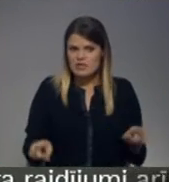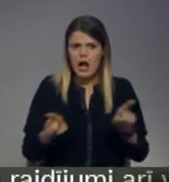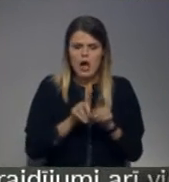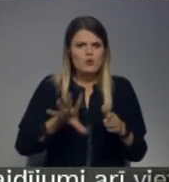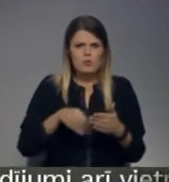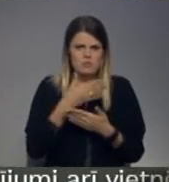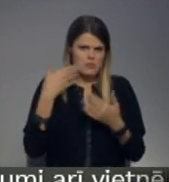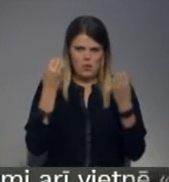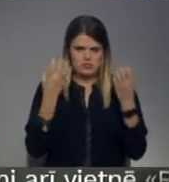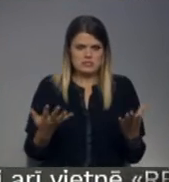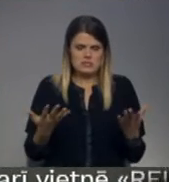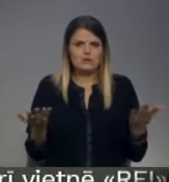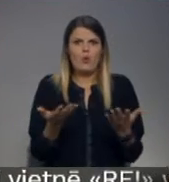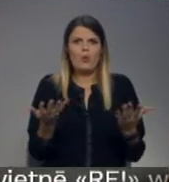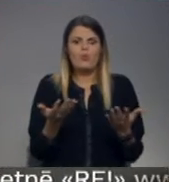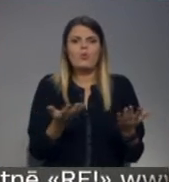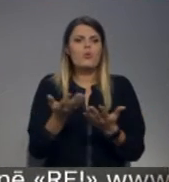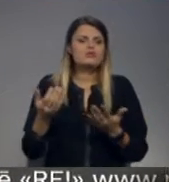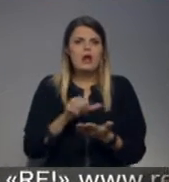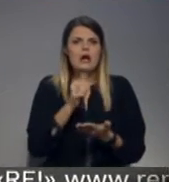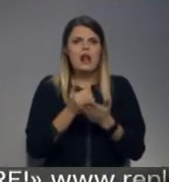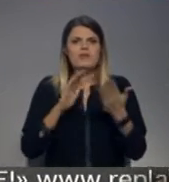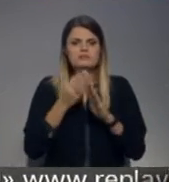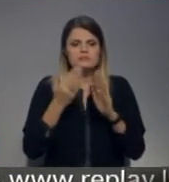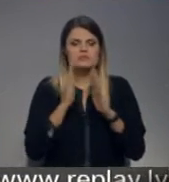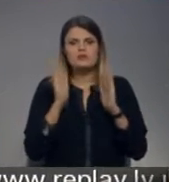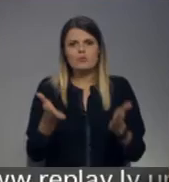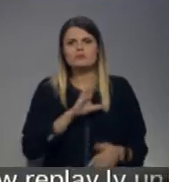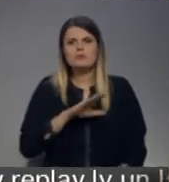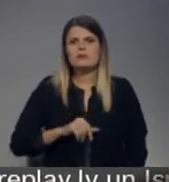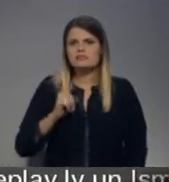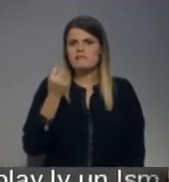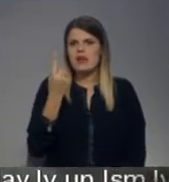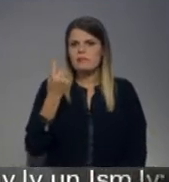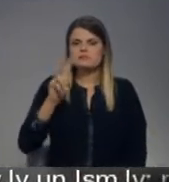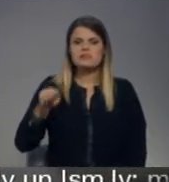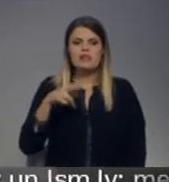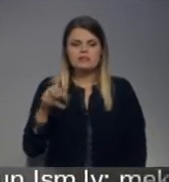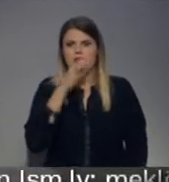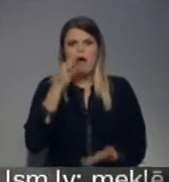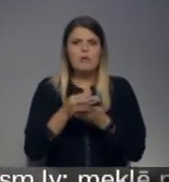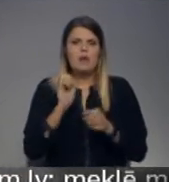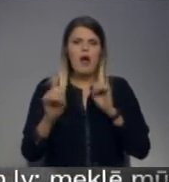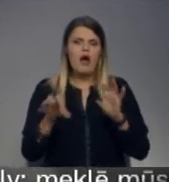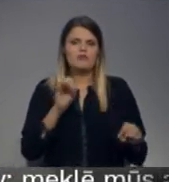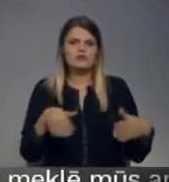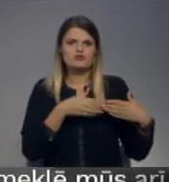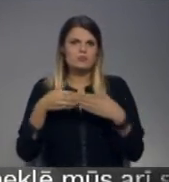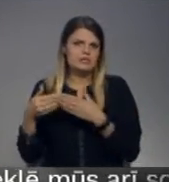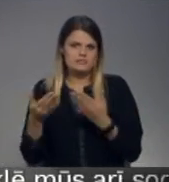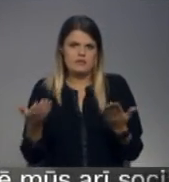joprojām nav skaidrs, kurš galvas pilsētā izvedīs atkritumus pēc 11. decembra, kad beigsies valdības izsludinātā